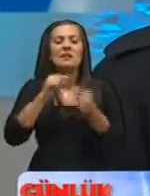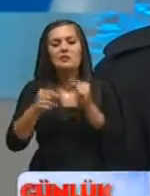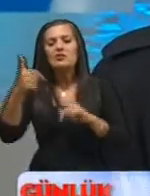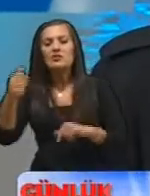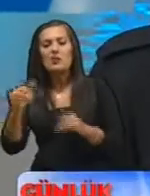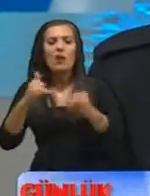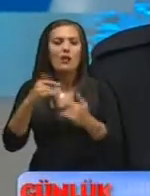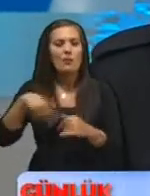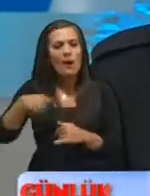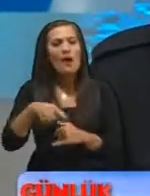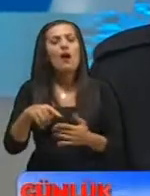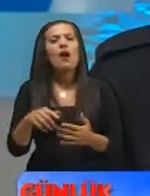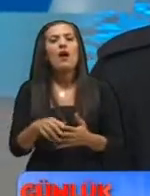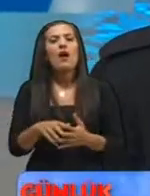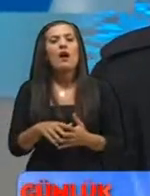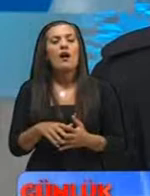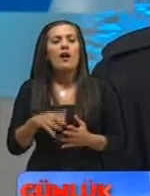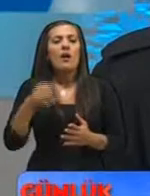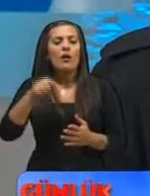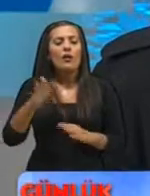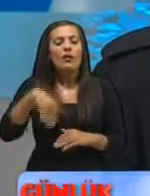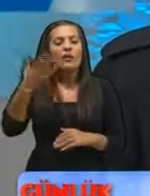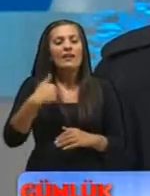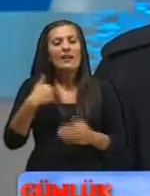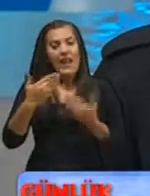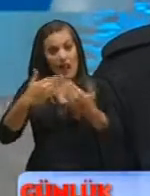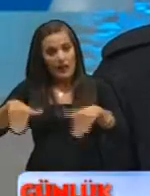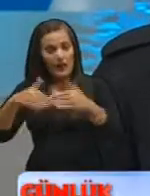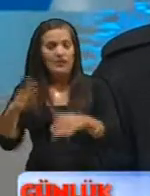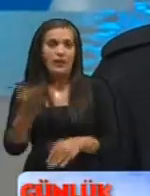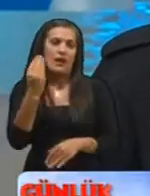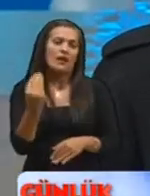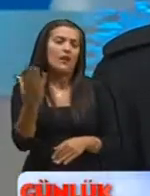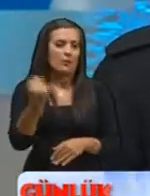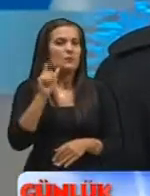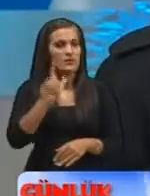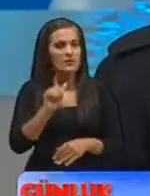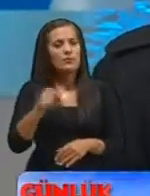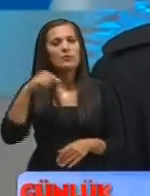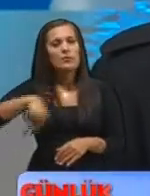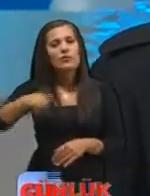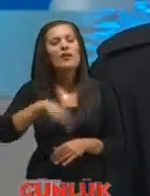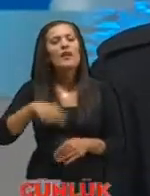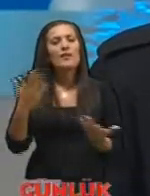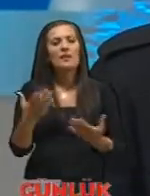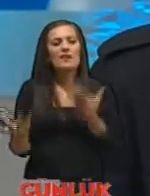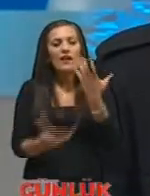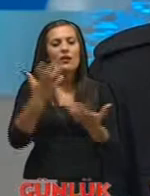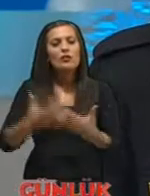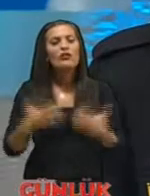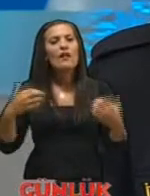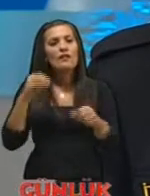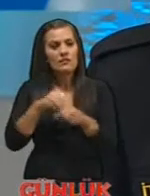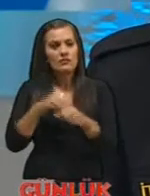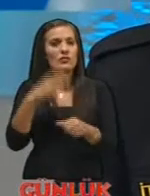çakmakla oynama onun dışında tedbirlerimizi daha iyi almamız gerekiyor bunlar da tabi yangın güvenliği